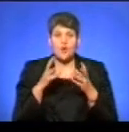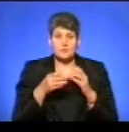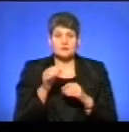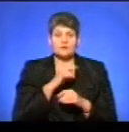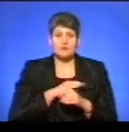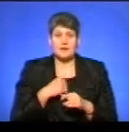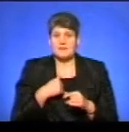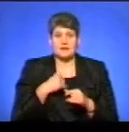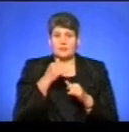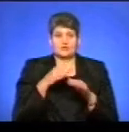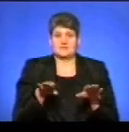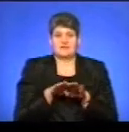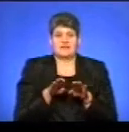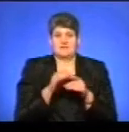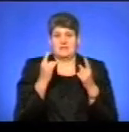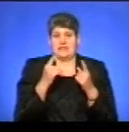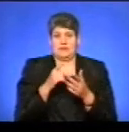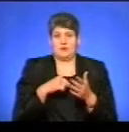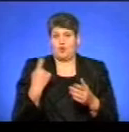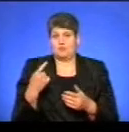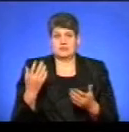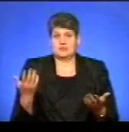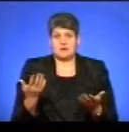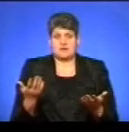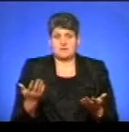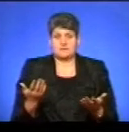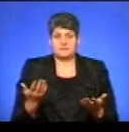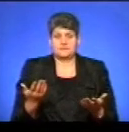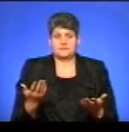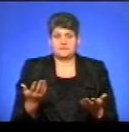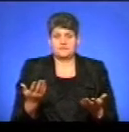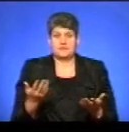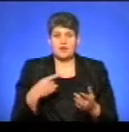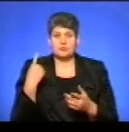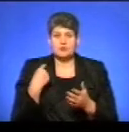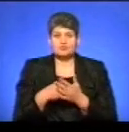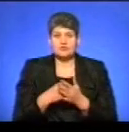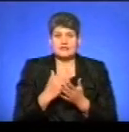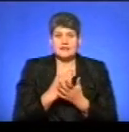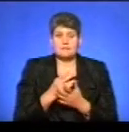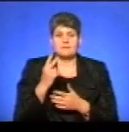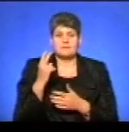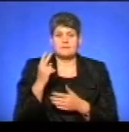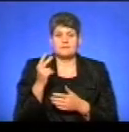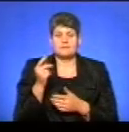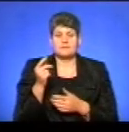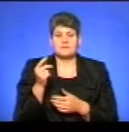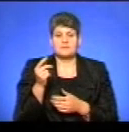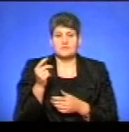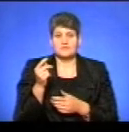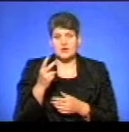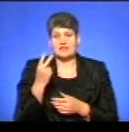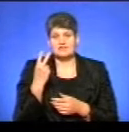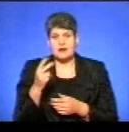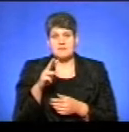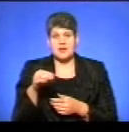звичайно, що ми не зрівняємося з великими областями, де обласні бюджети складають 1,5, 2 млрд грн, в нас тільки